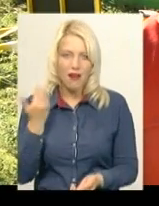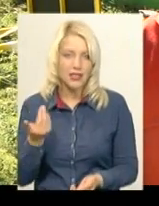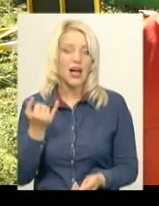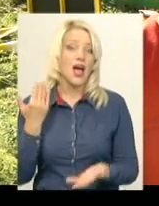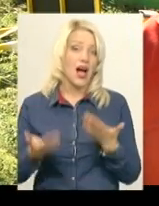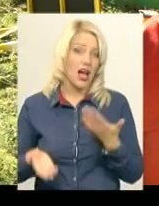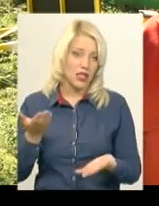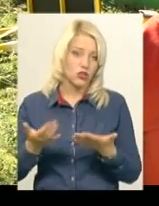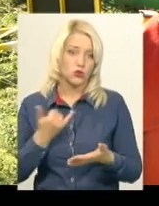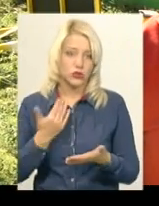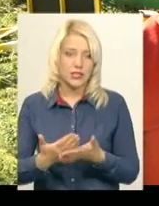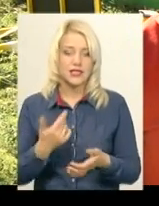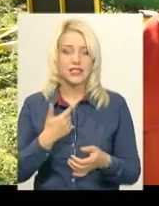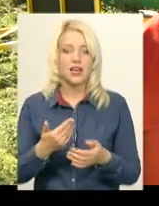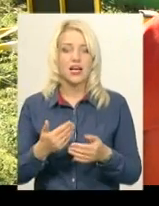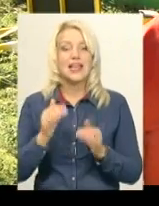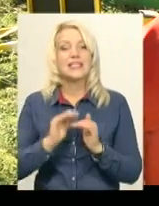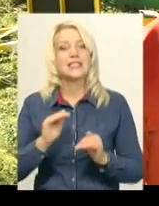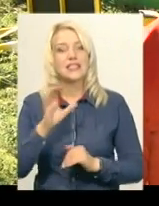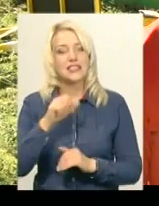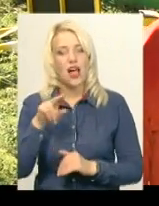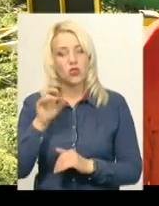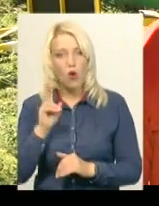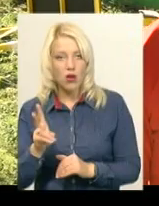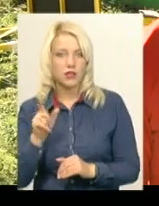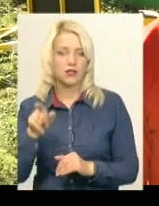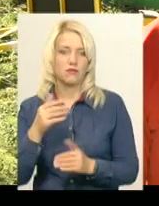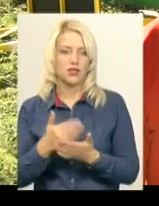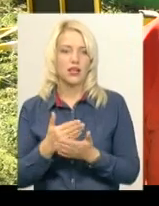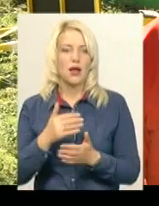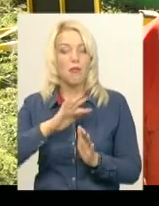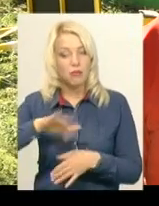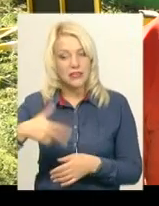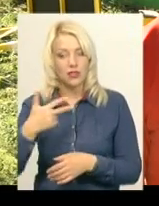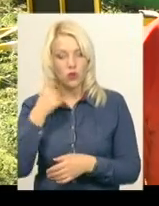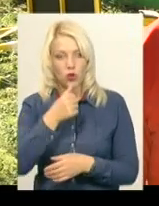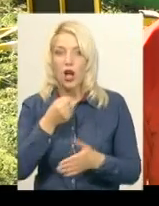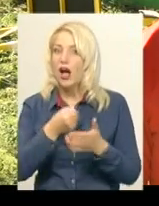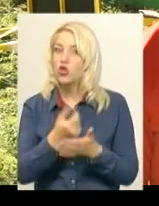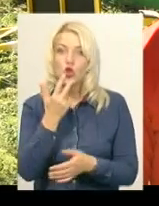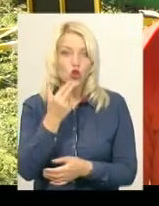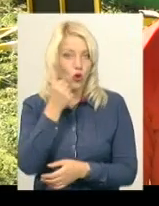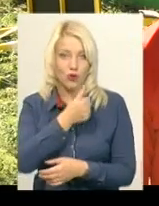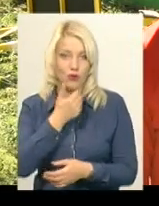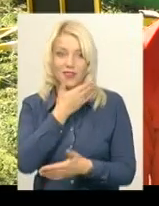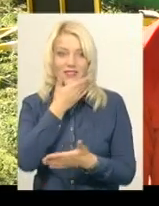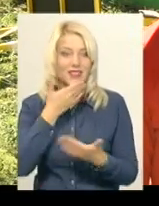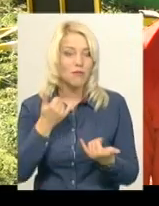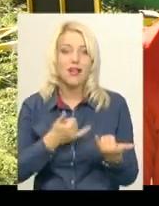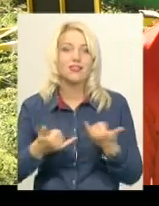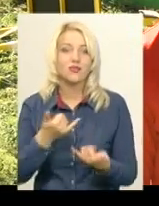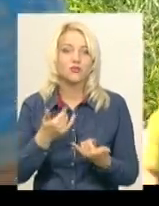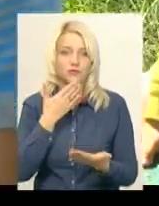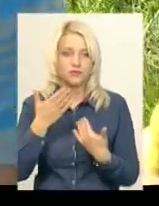нас є дошкільний заклад, садочок, де відвідують дітки вже після трьох років, то до трьох років практично мами не могли де